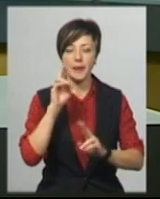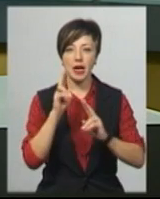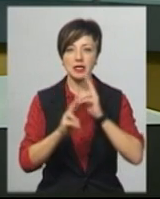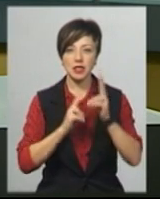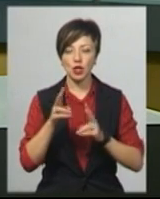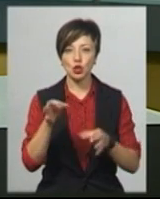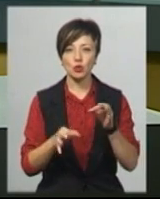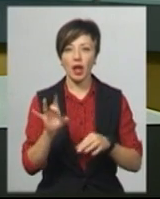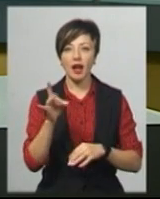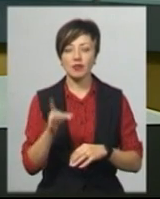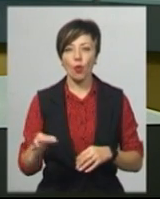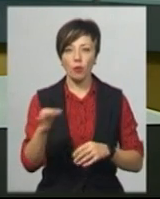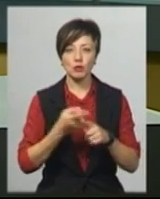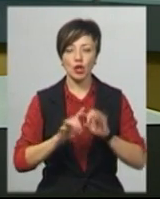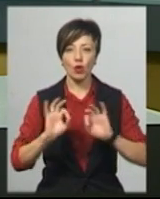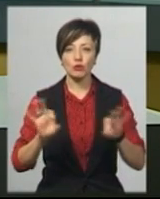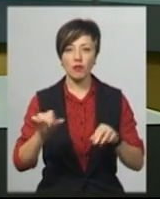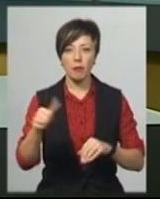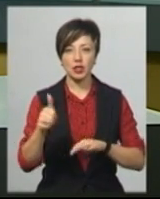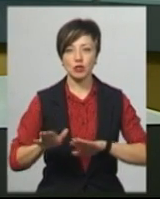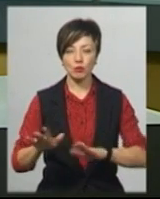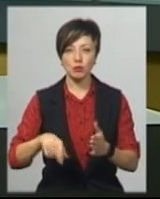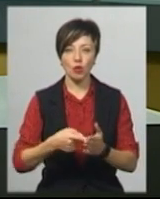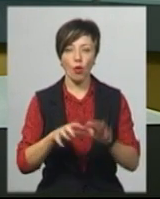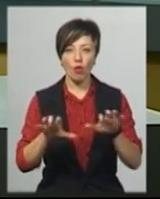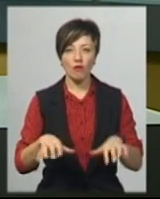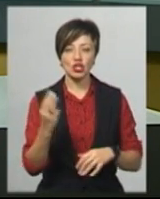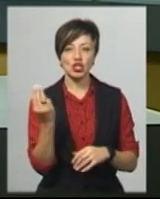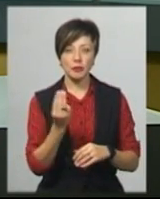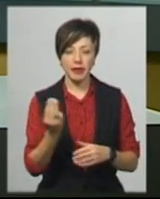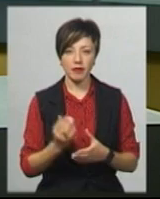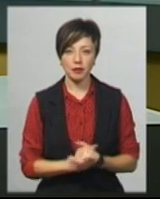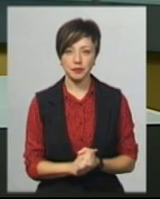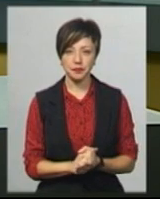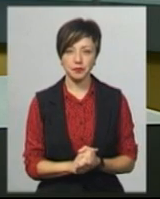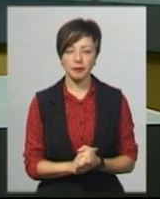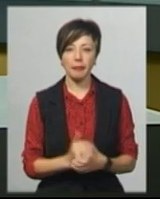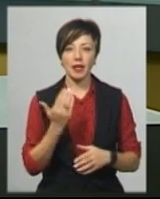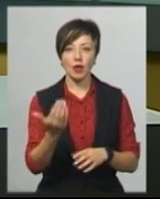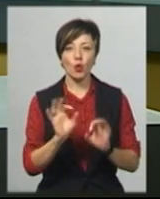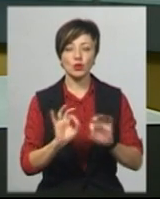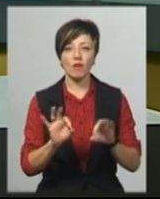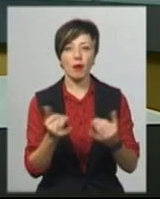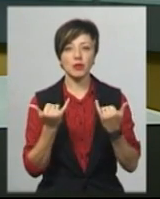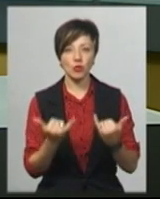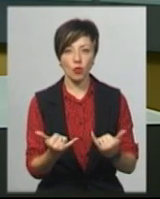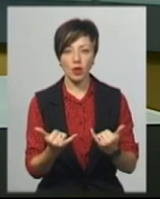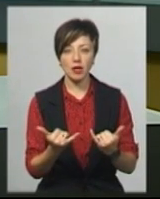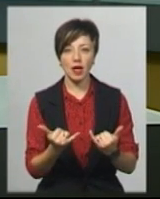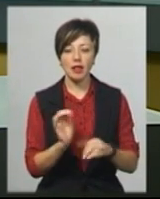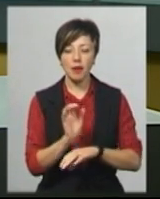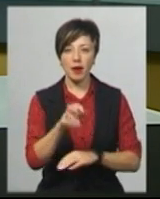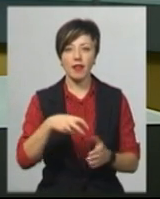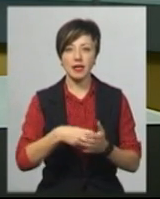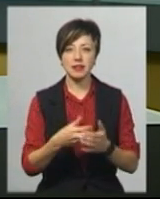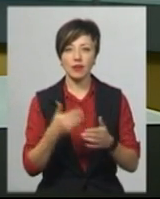Рівненської області. Про це розповів перший заступник міського голови Шепетівки Володимир Вихівський. За його словами, сьогодні направлено лист від